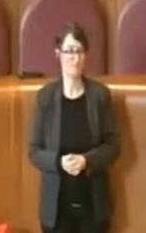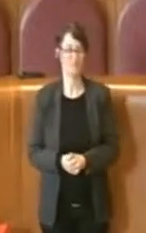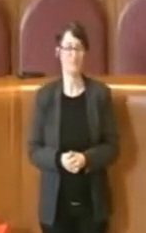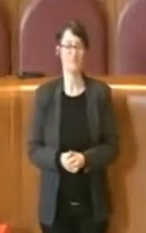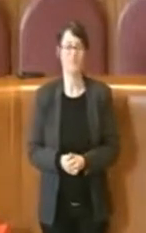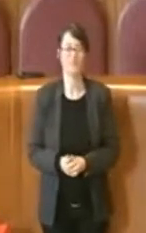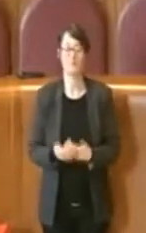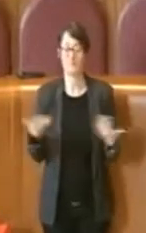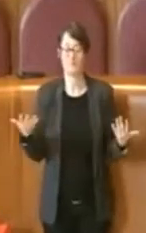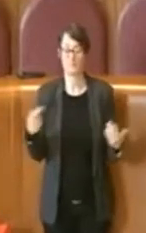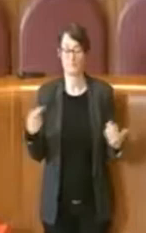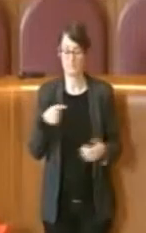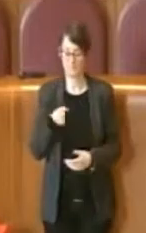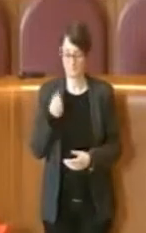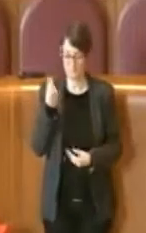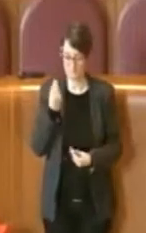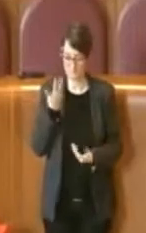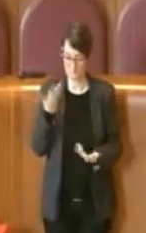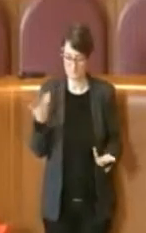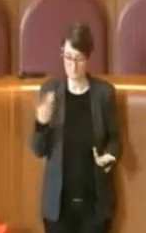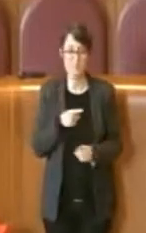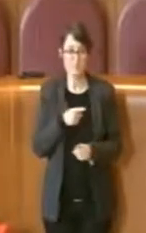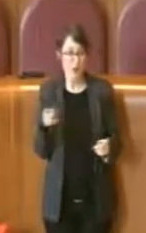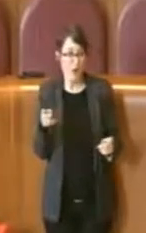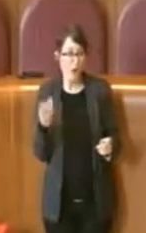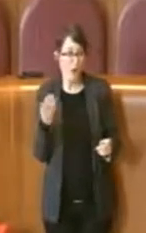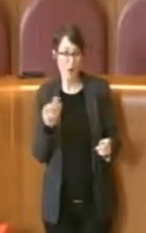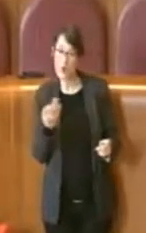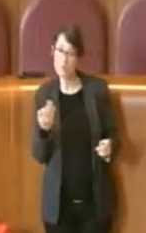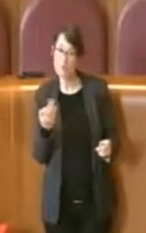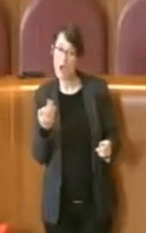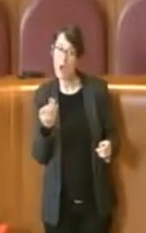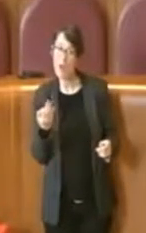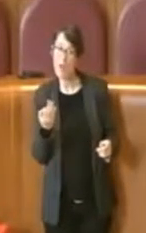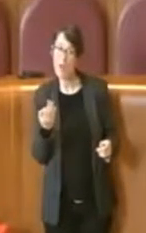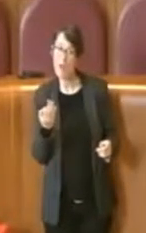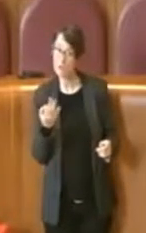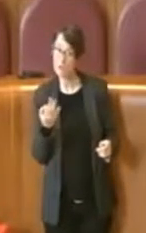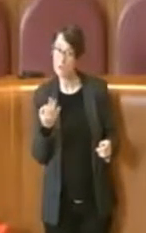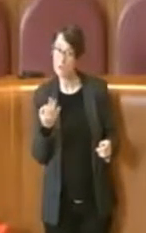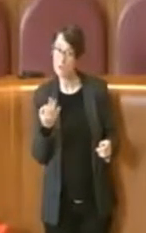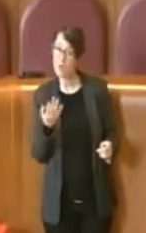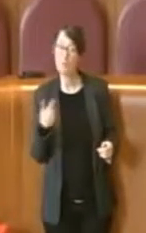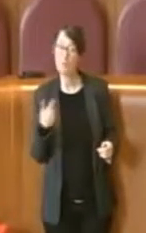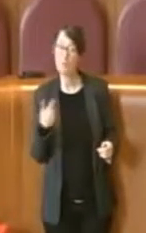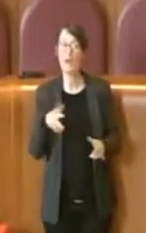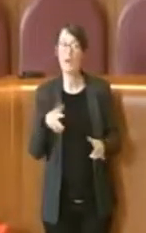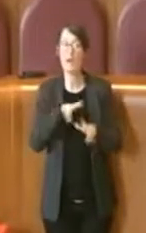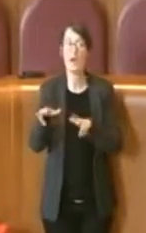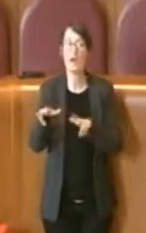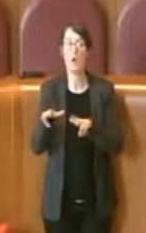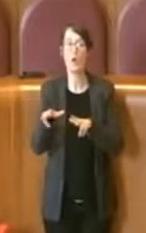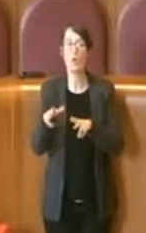Io mi chiedo se per voi è normale che il Comune di Roma continui per dodicesimi per un ulteriore mese.